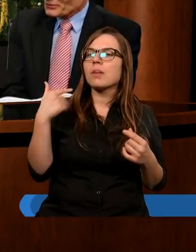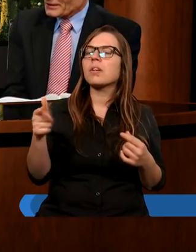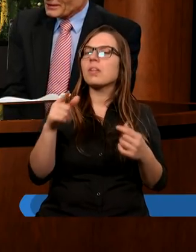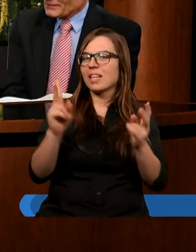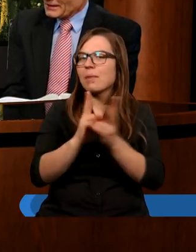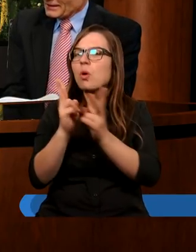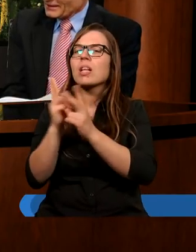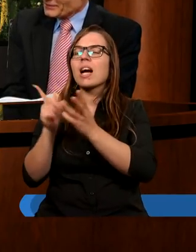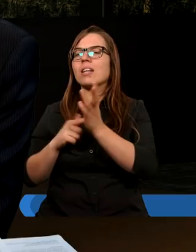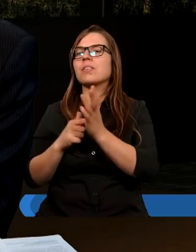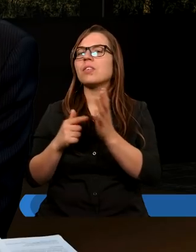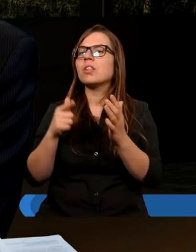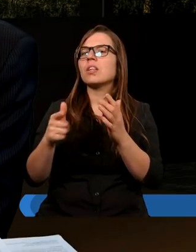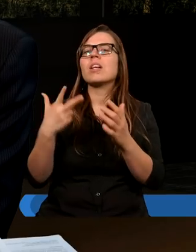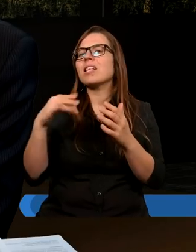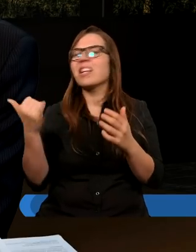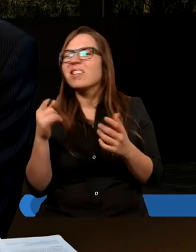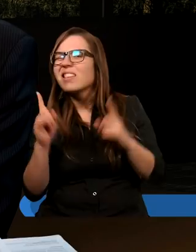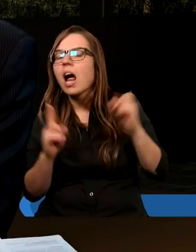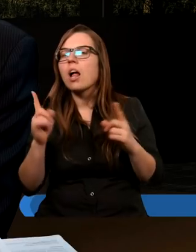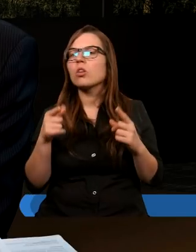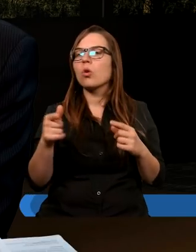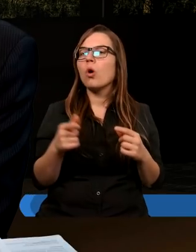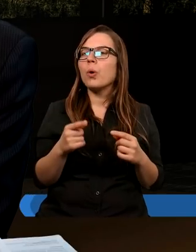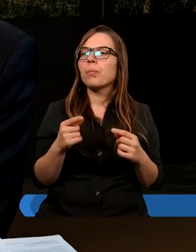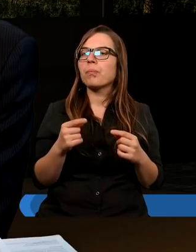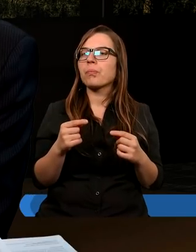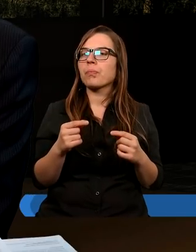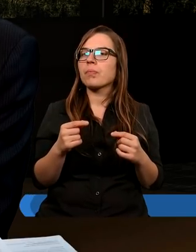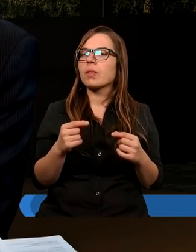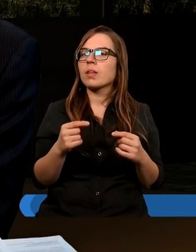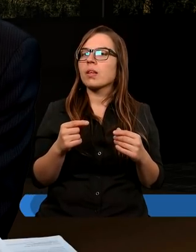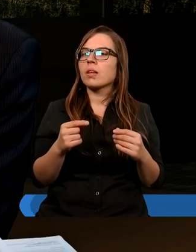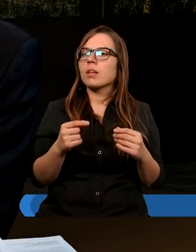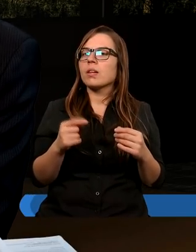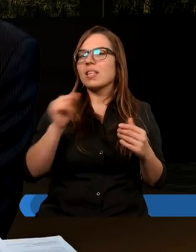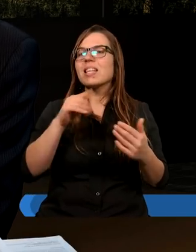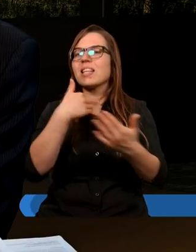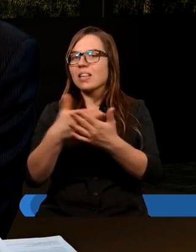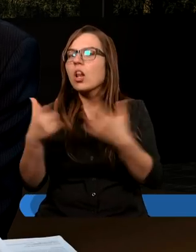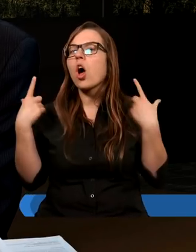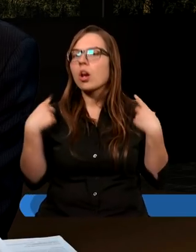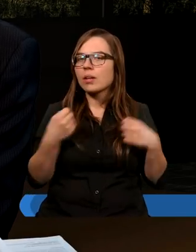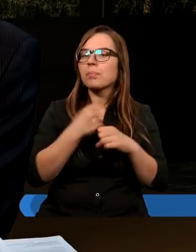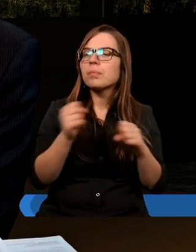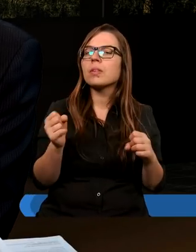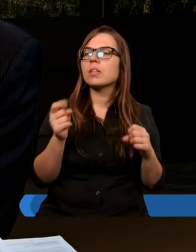spotykam wcale nierzadko z rozmówcami, którzy